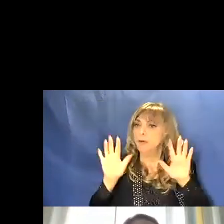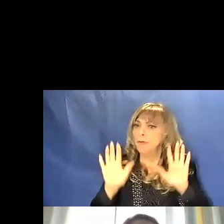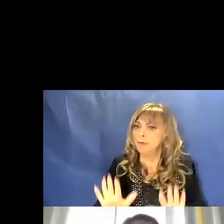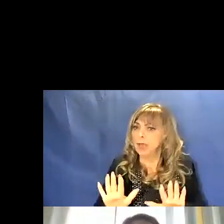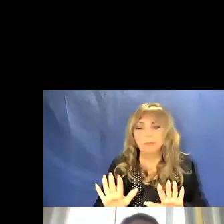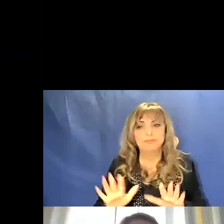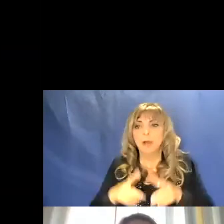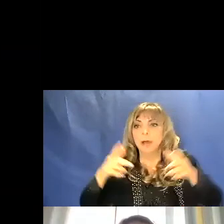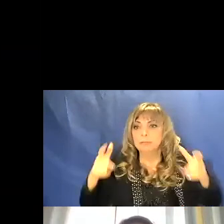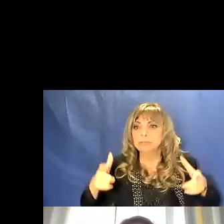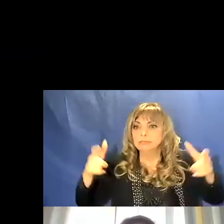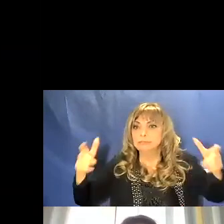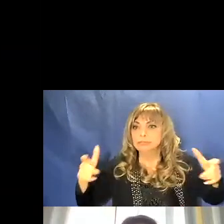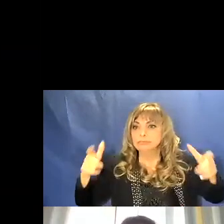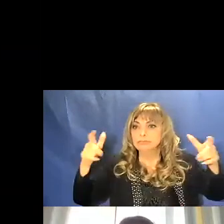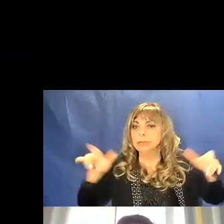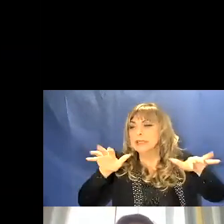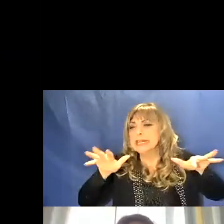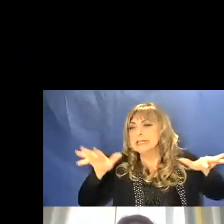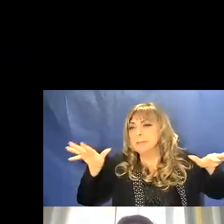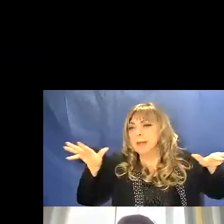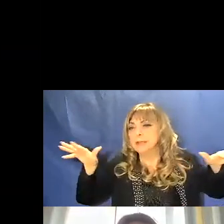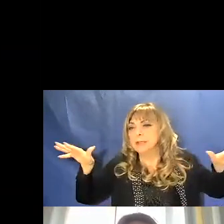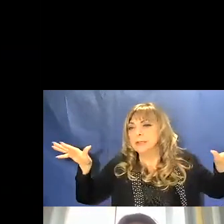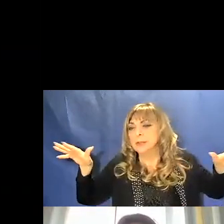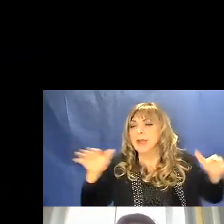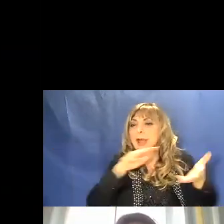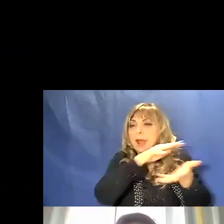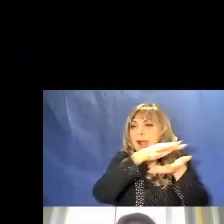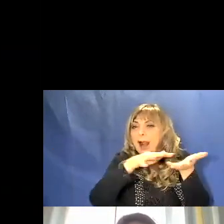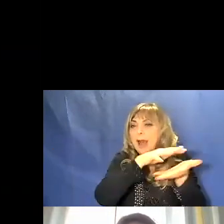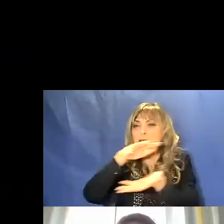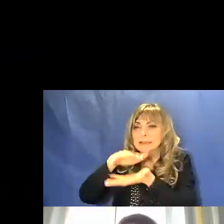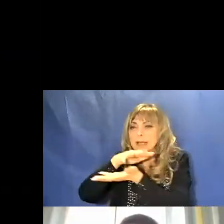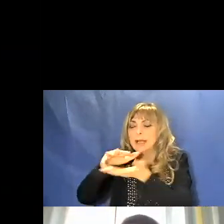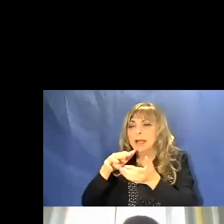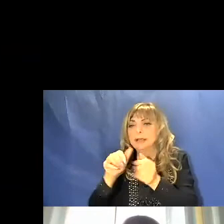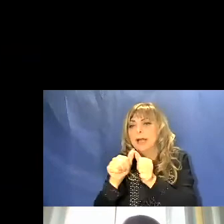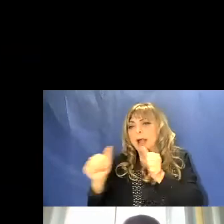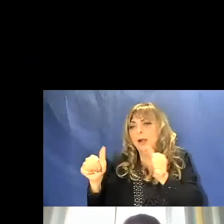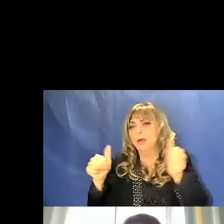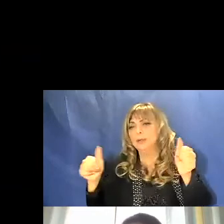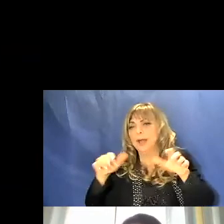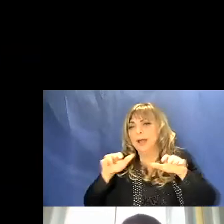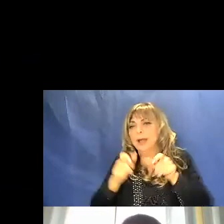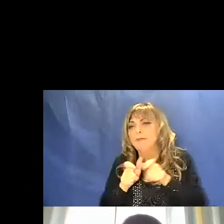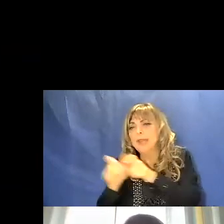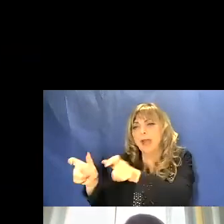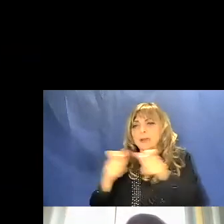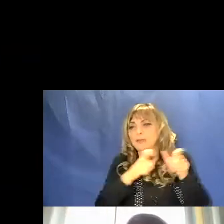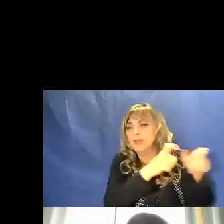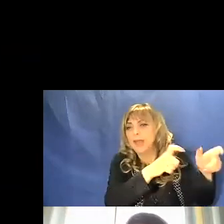cioè che tutte le galassie si stanno allontanando una dall'altra, come